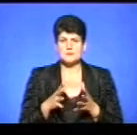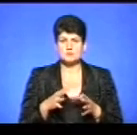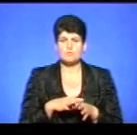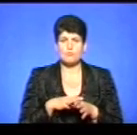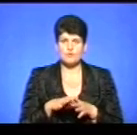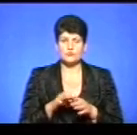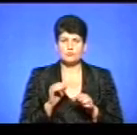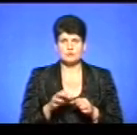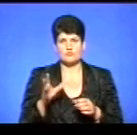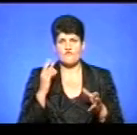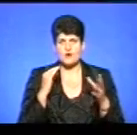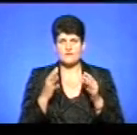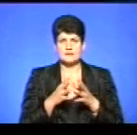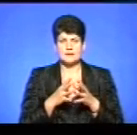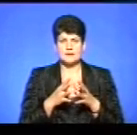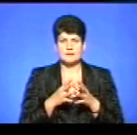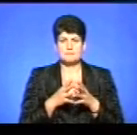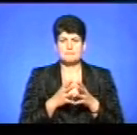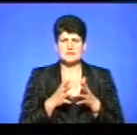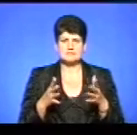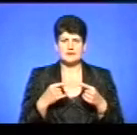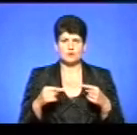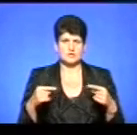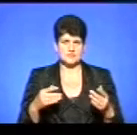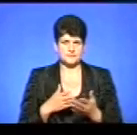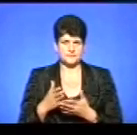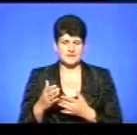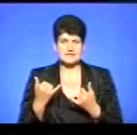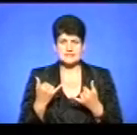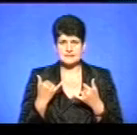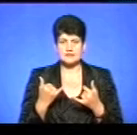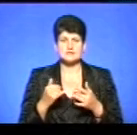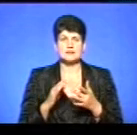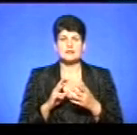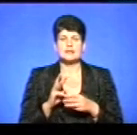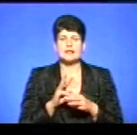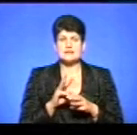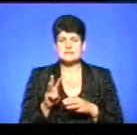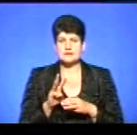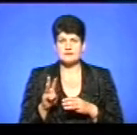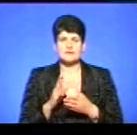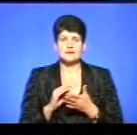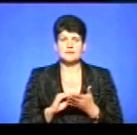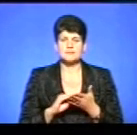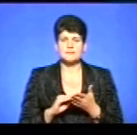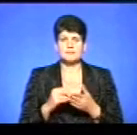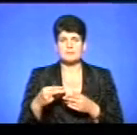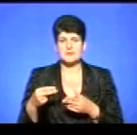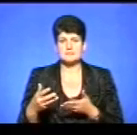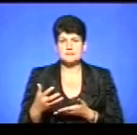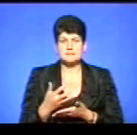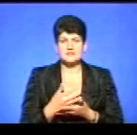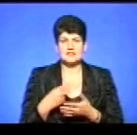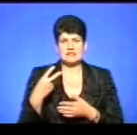і можна було врахувати максимально різні аспекти. Зараз на сайт єдиної системи місцевих петицій триває збір підписів під 20